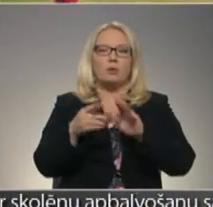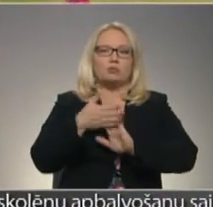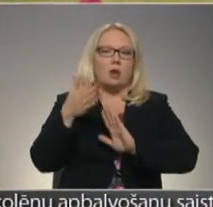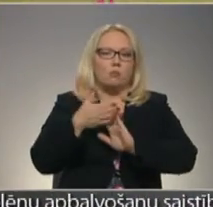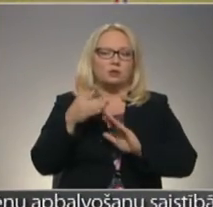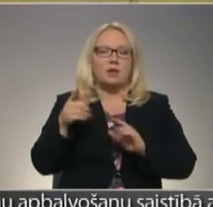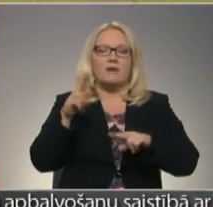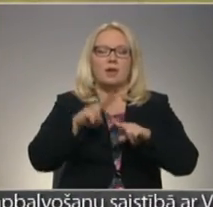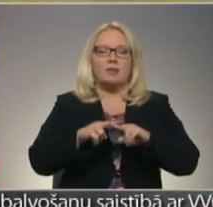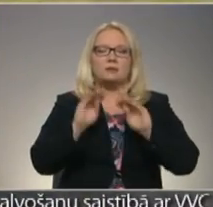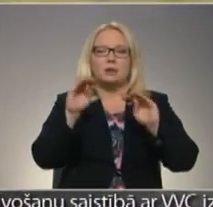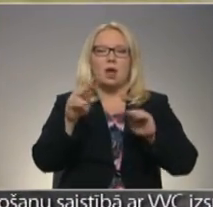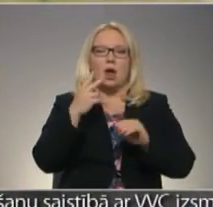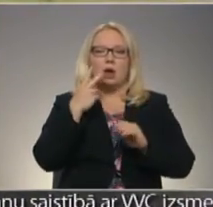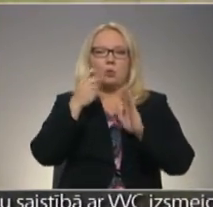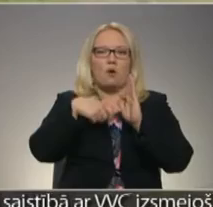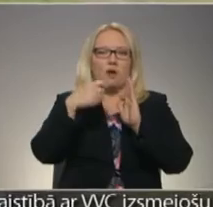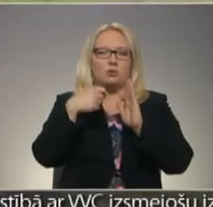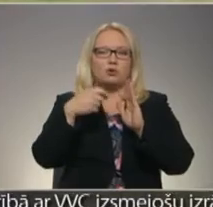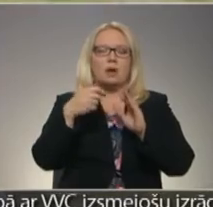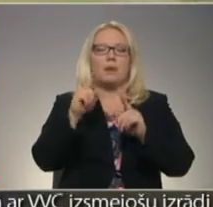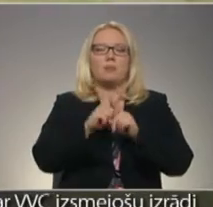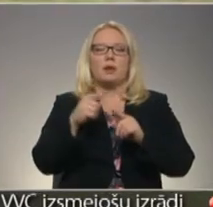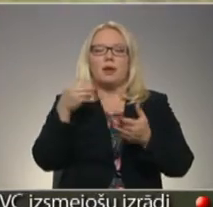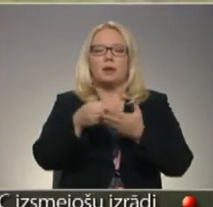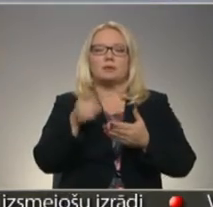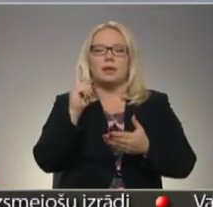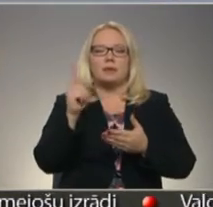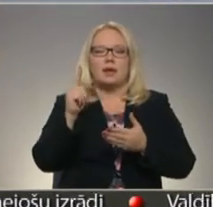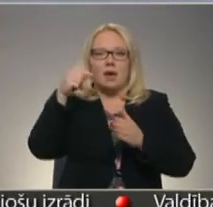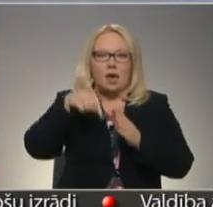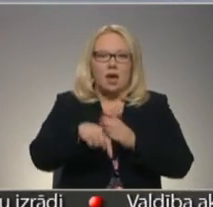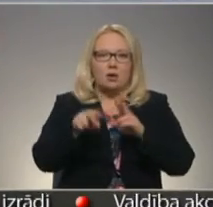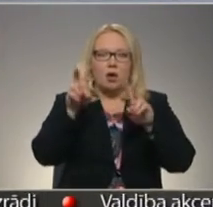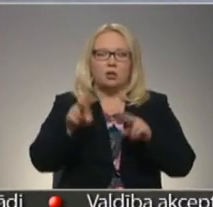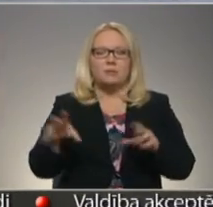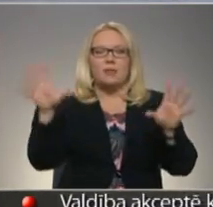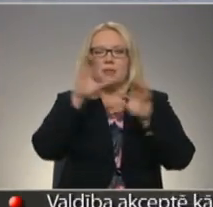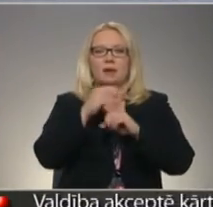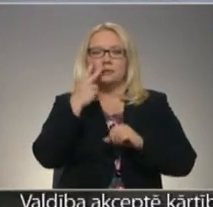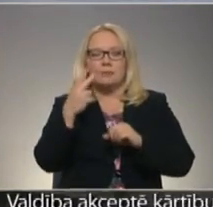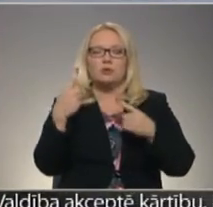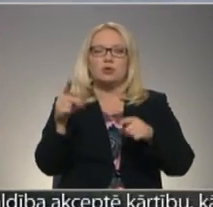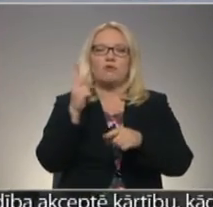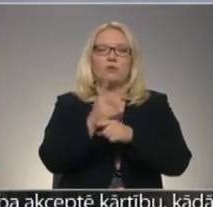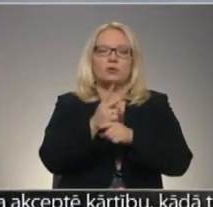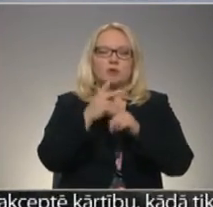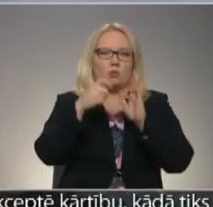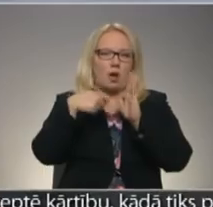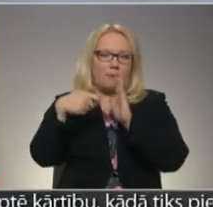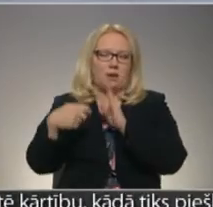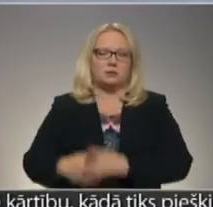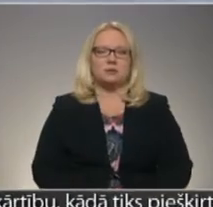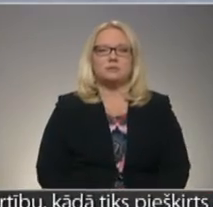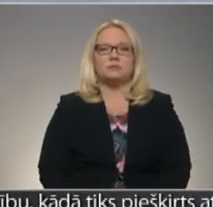vairākas vietas aprīkots ar novairošanas kamerām, iegādāts ne tikai eholods, bet arī naktas redzamības un citu funkciju kameras. Ieva Benefela